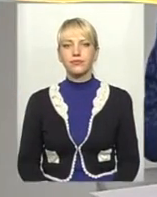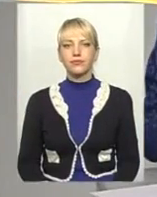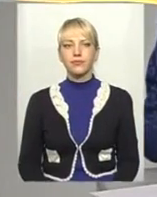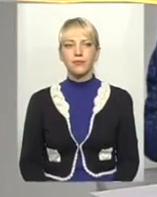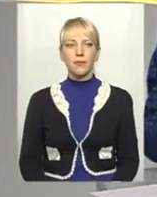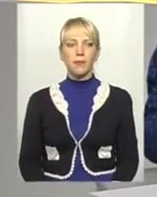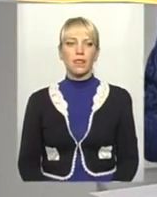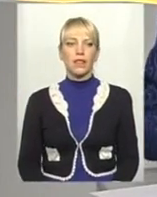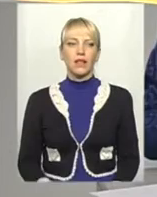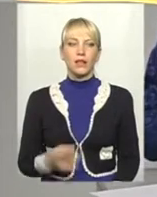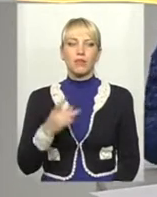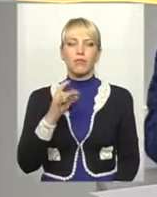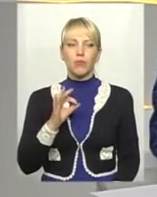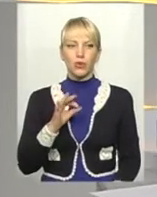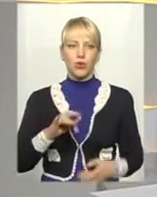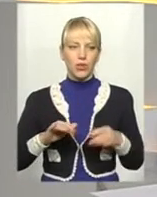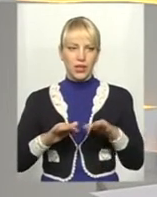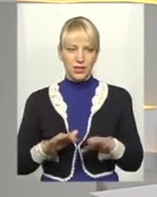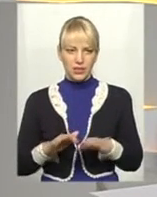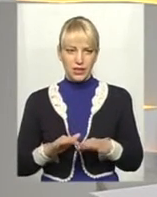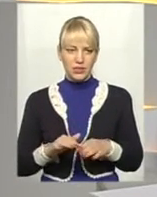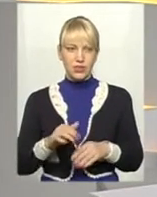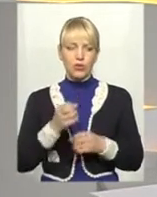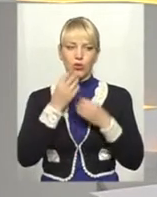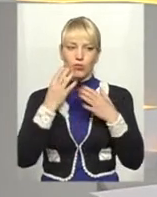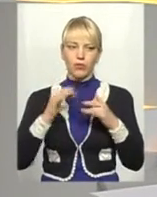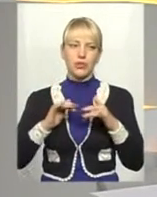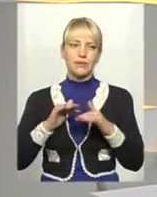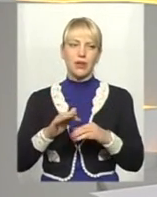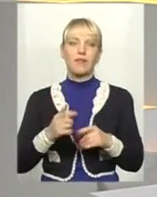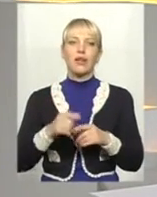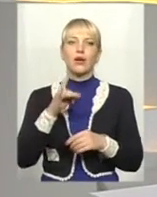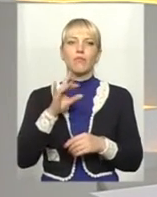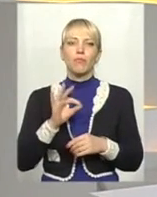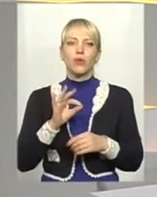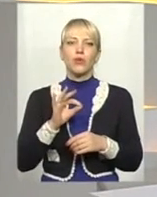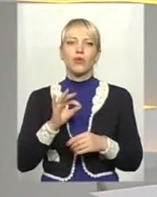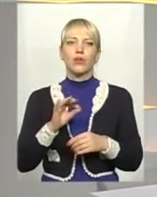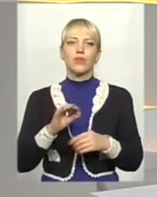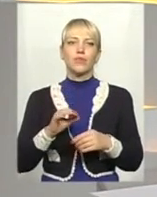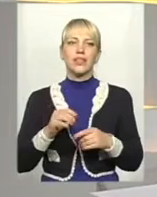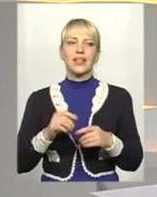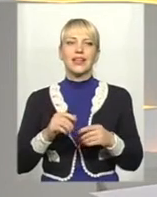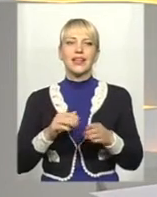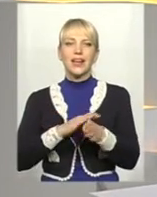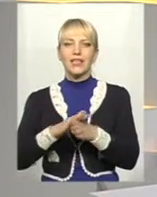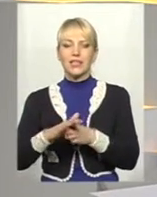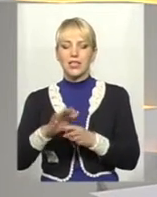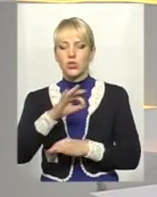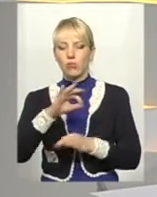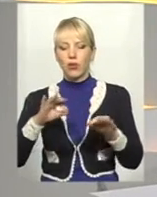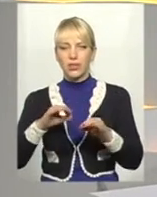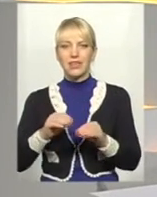Отже, прохід реалізації. Доброї справи прохід реалізації проєкту з встановлення